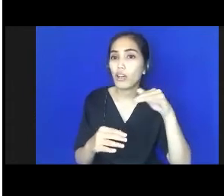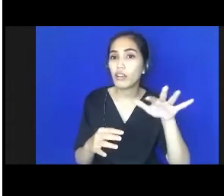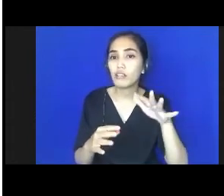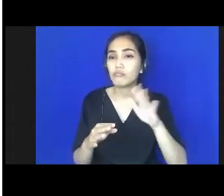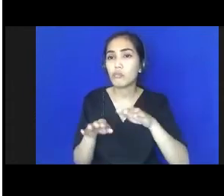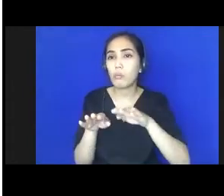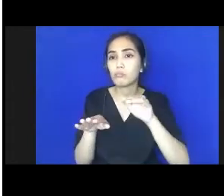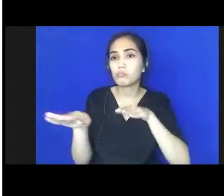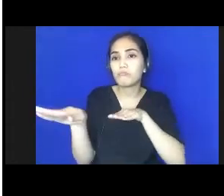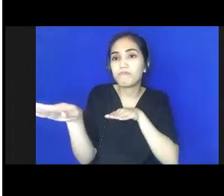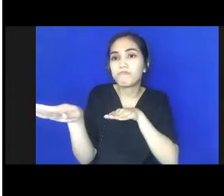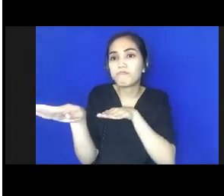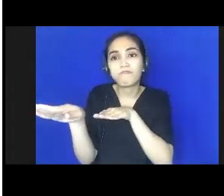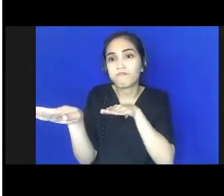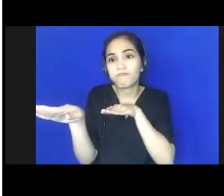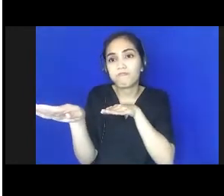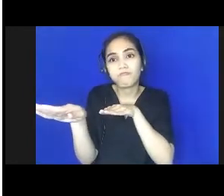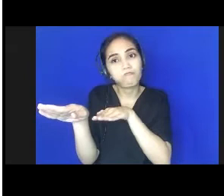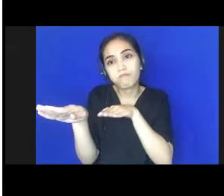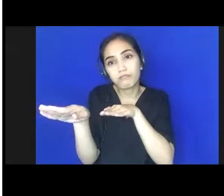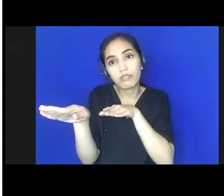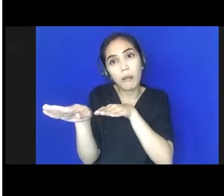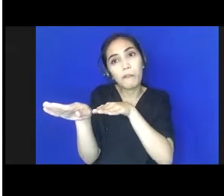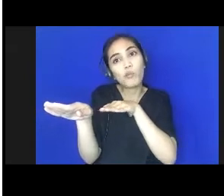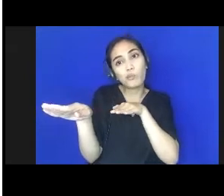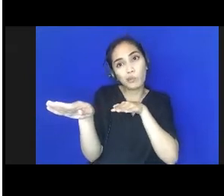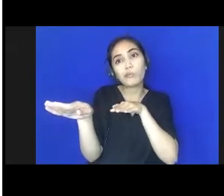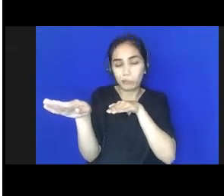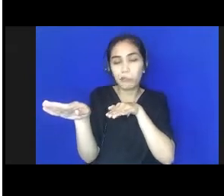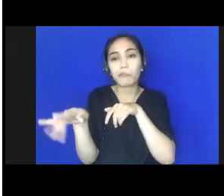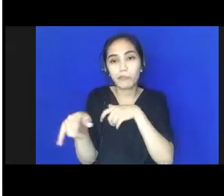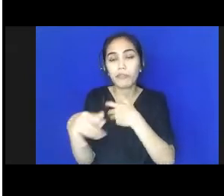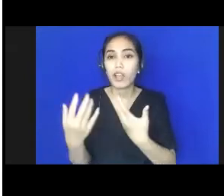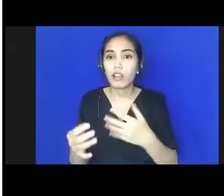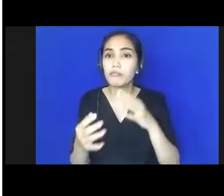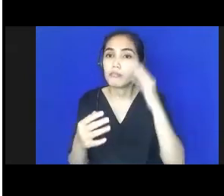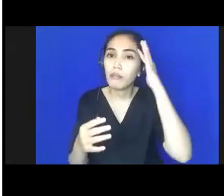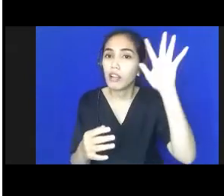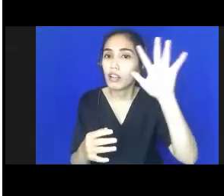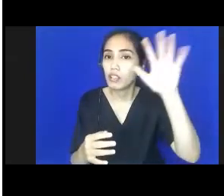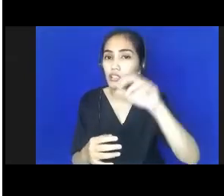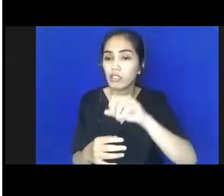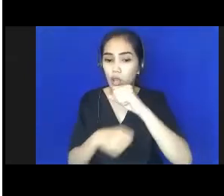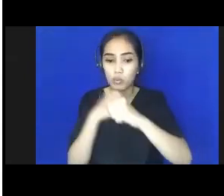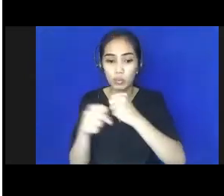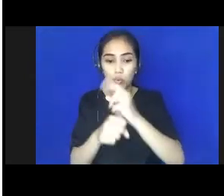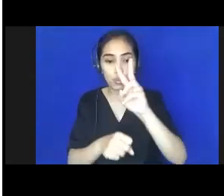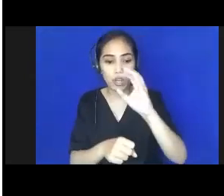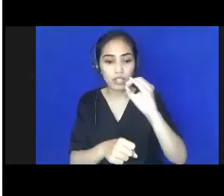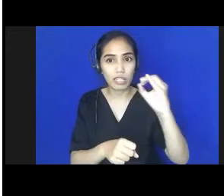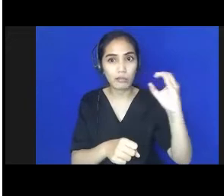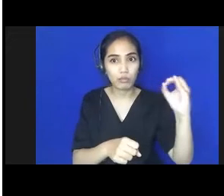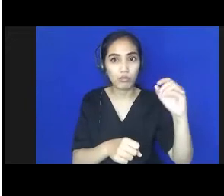kita malah ada kecendungan mundur lagi jadi bayangkan dari 2000 sampai 2020 ternyata tidak